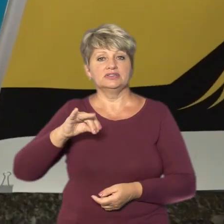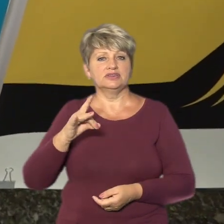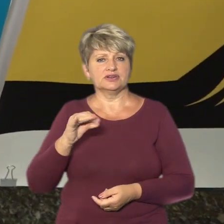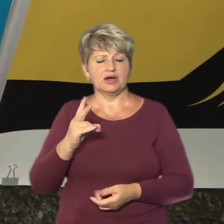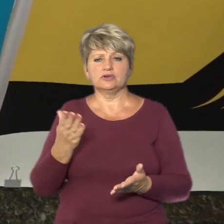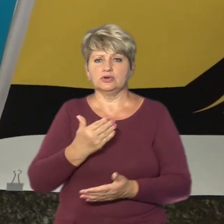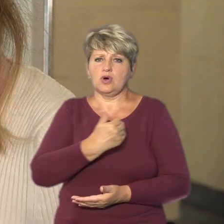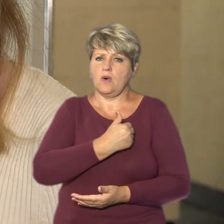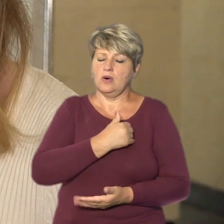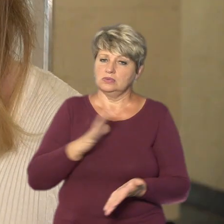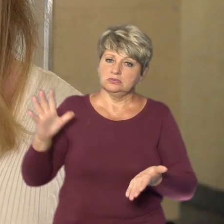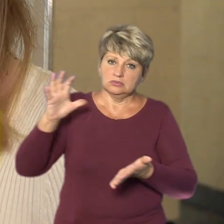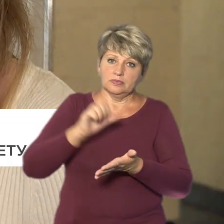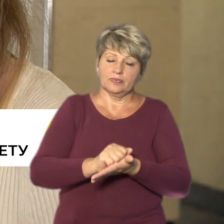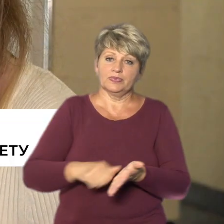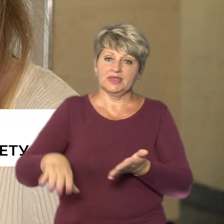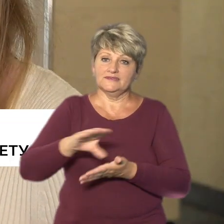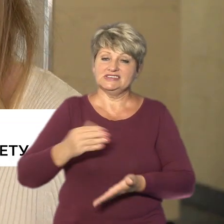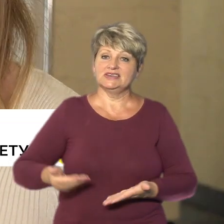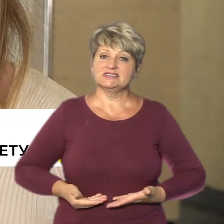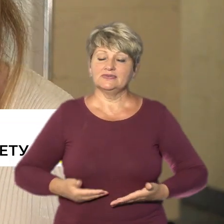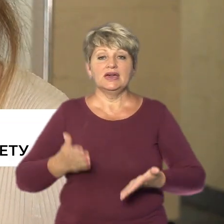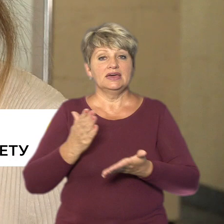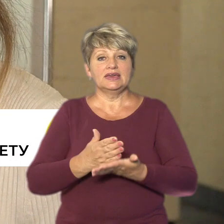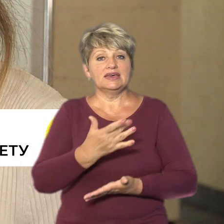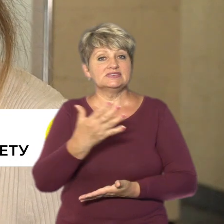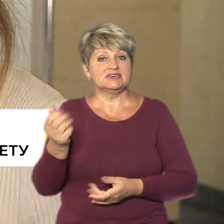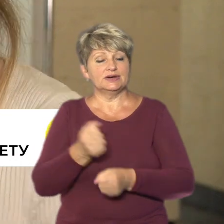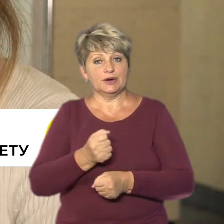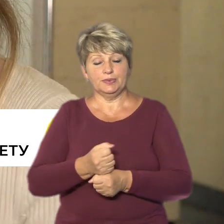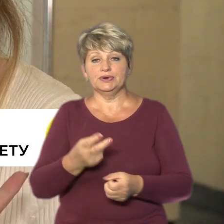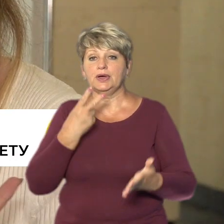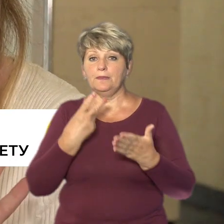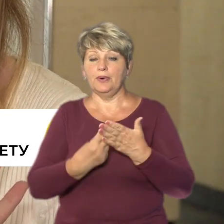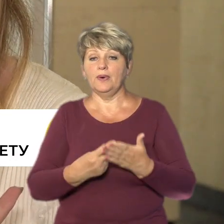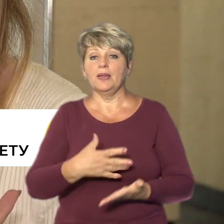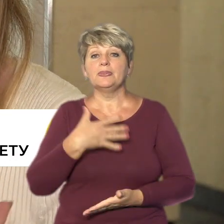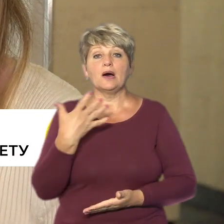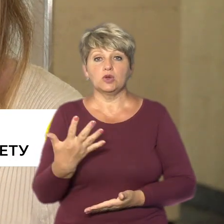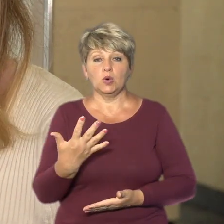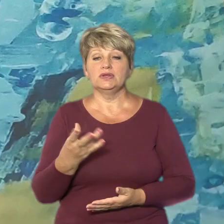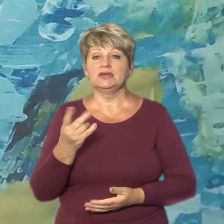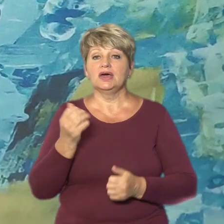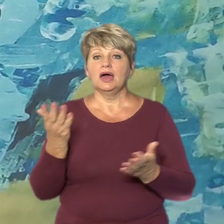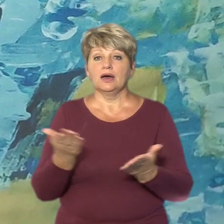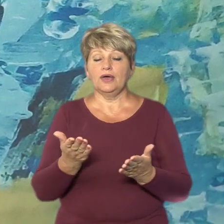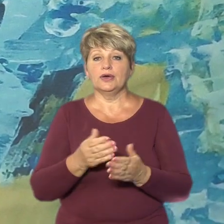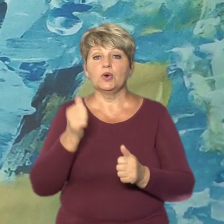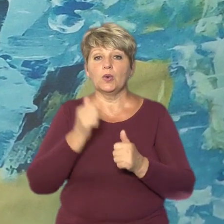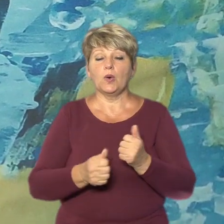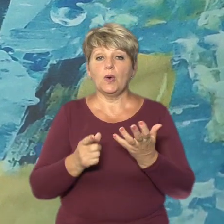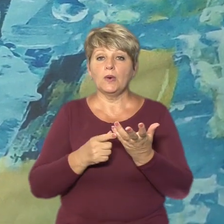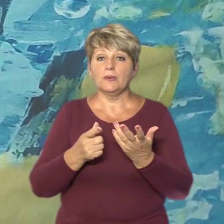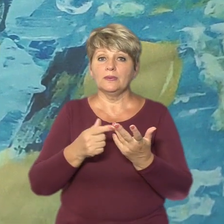поглотити все живе. Є серія робіт, але представлена одна долоня, на яких кожен палець означає